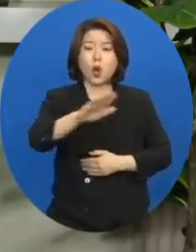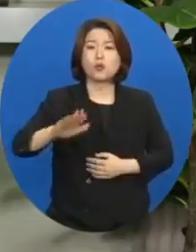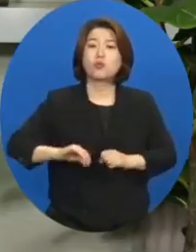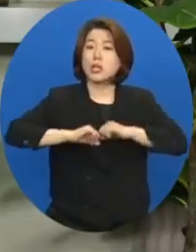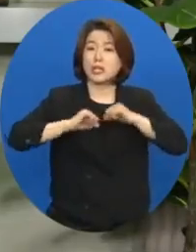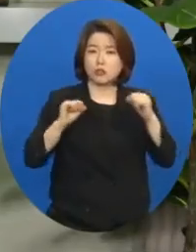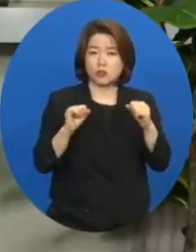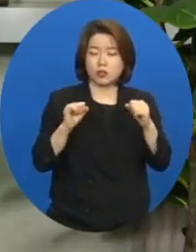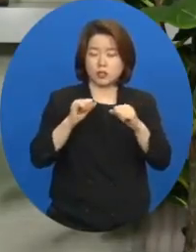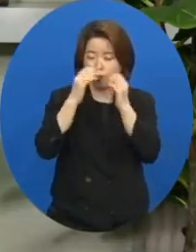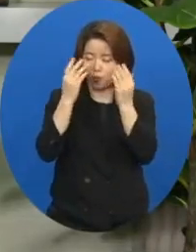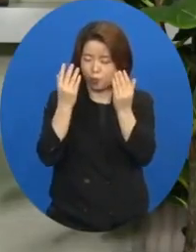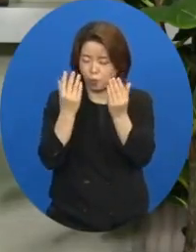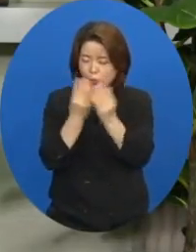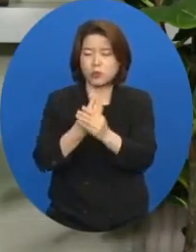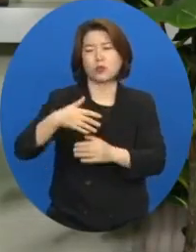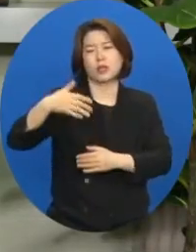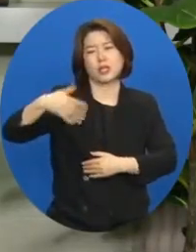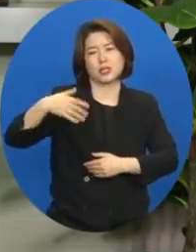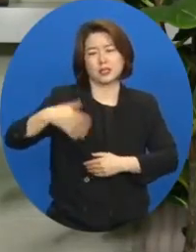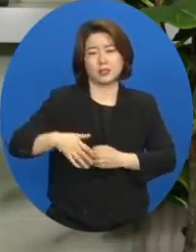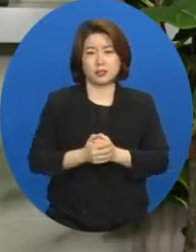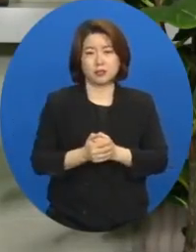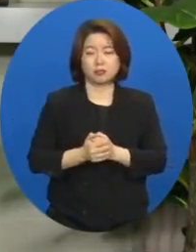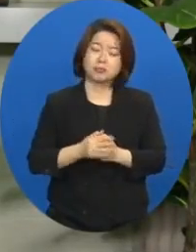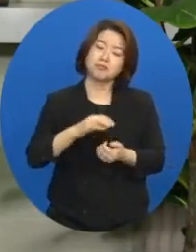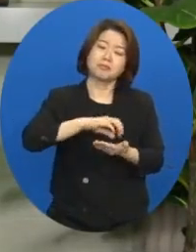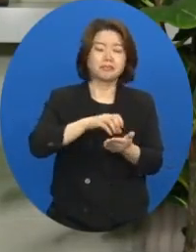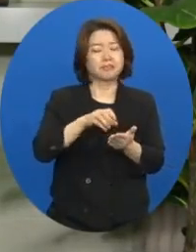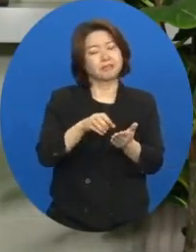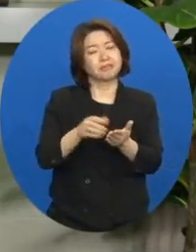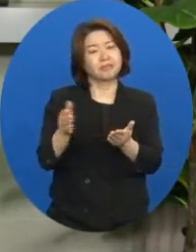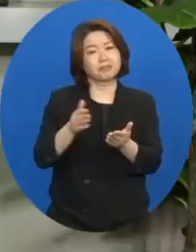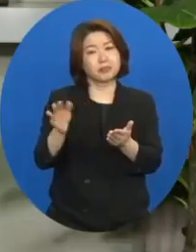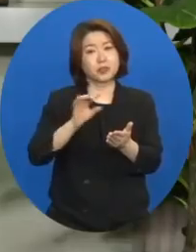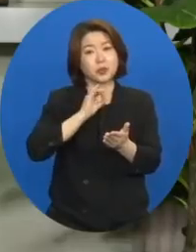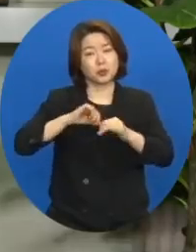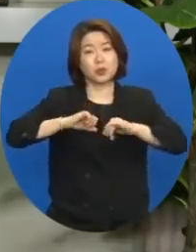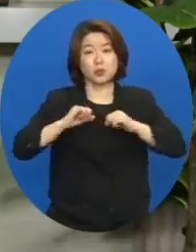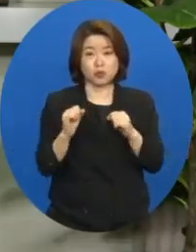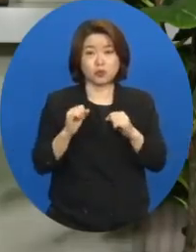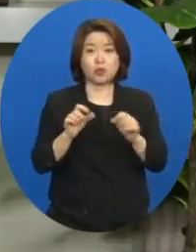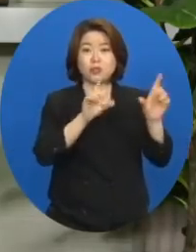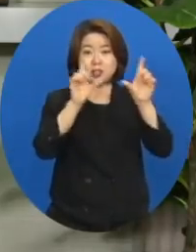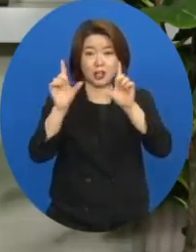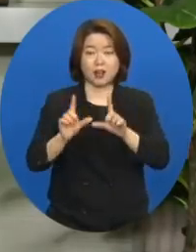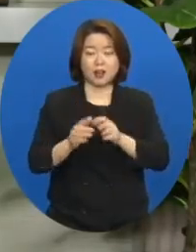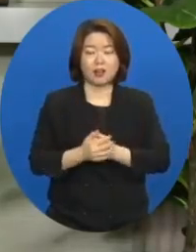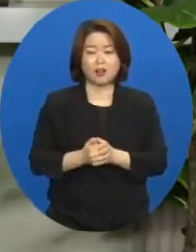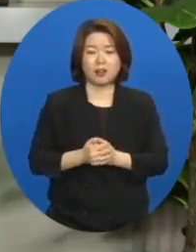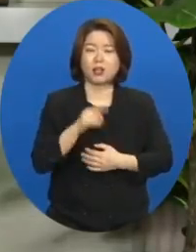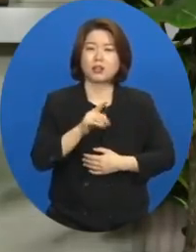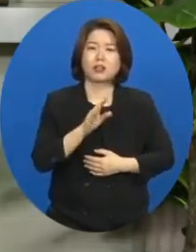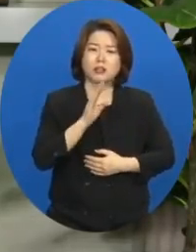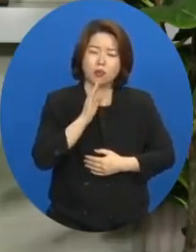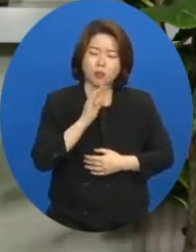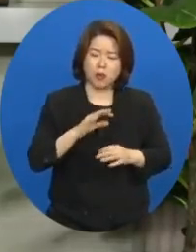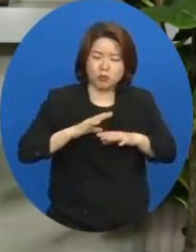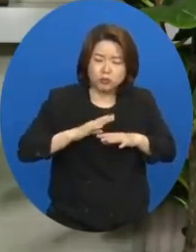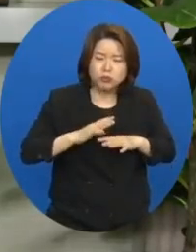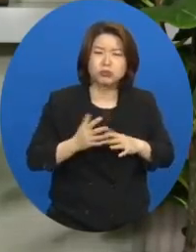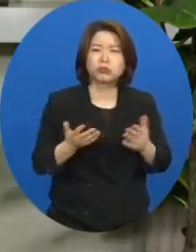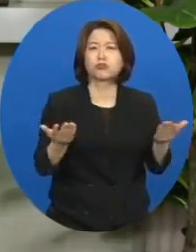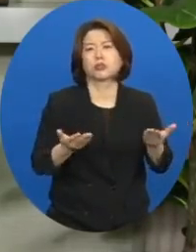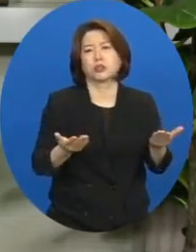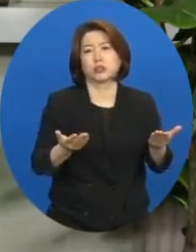온전하지 못하다는 것입니다. 적당하게 순종하고 산다는 것입니다. 그것이 얼마나 두려운 것인지를